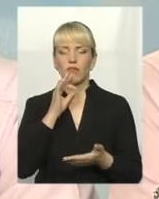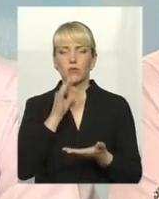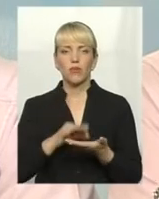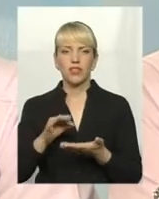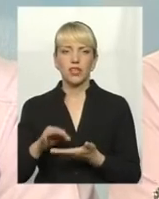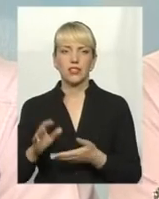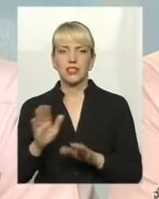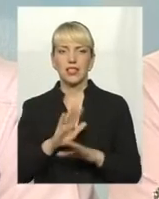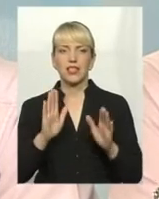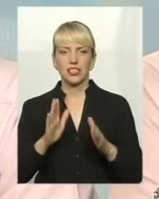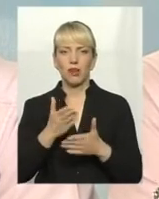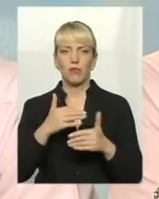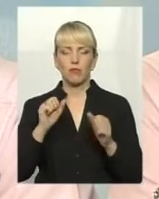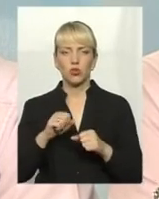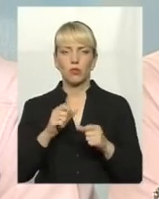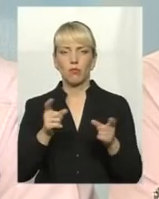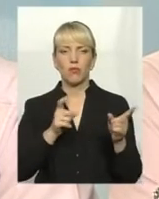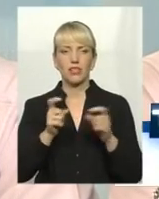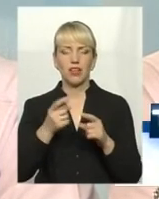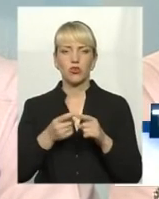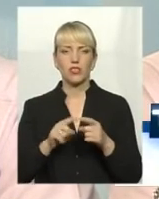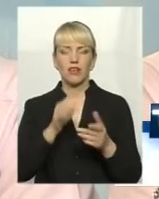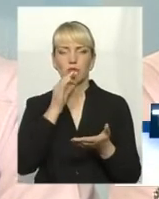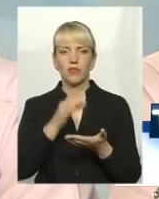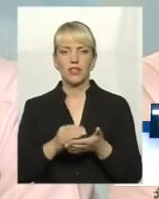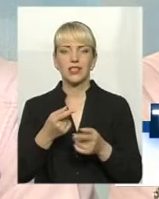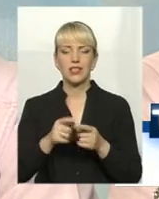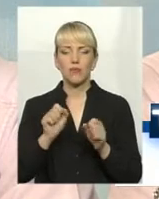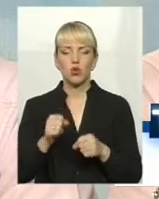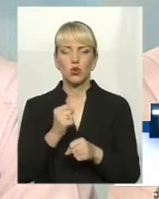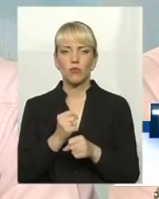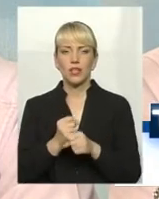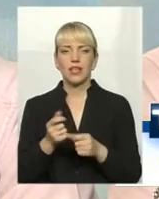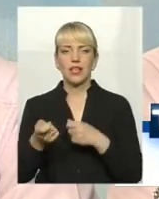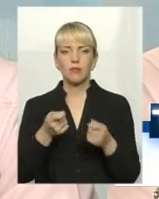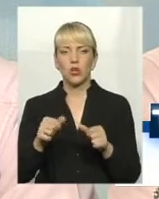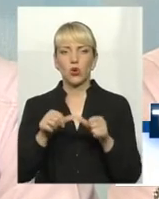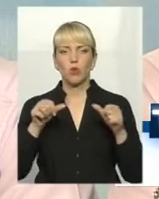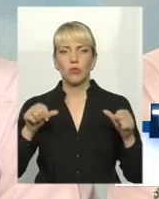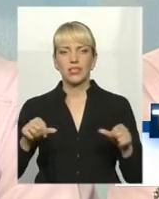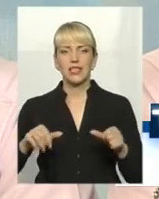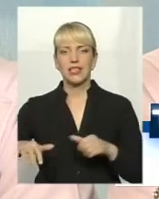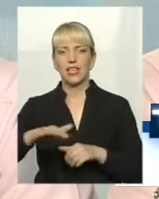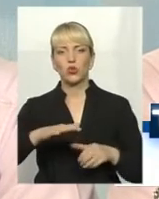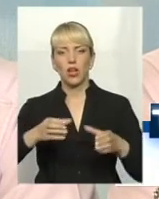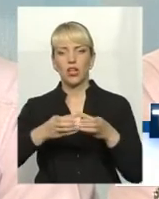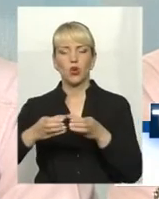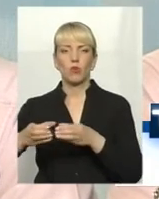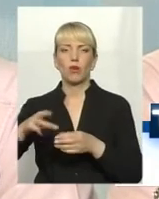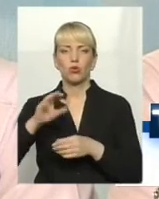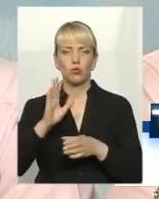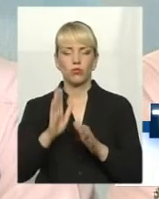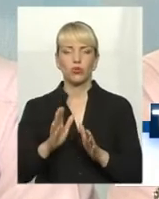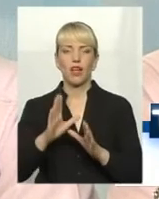можемо по даній статті притягти до відповідальності, це можуть робити і адміністративні комісії територіальних громад. Тоді буде